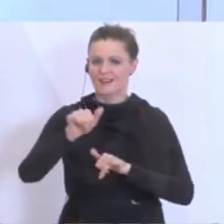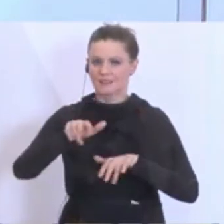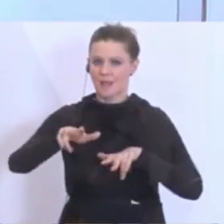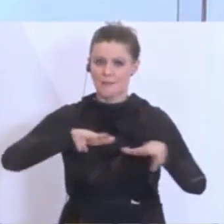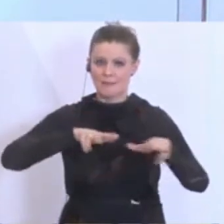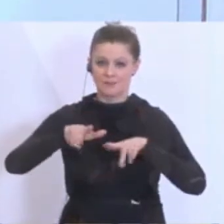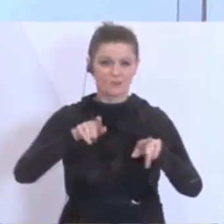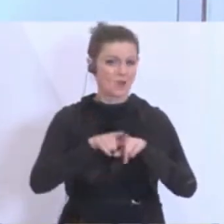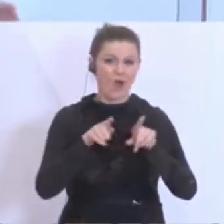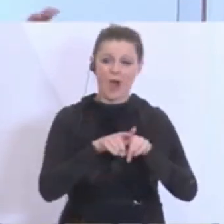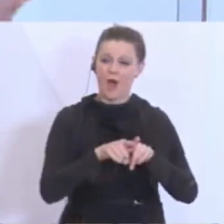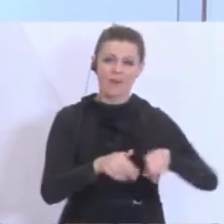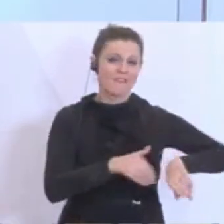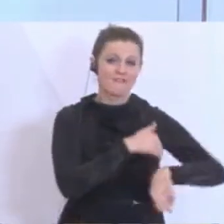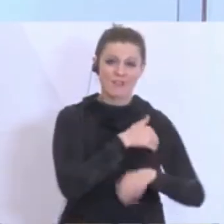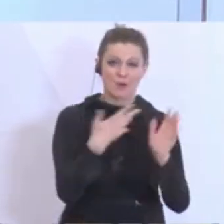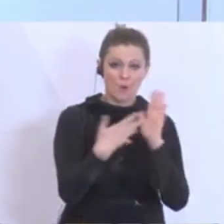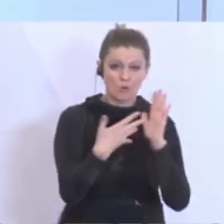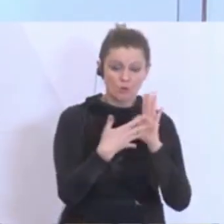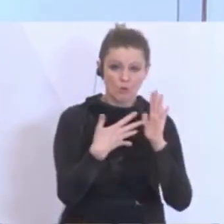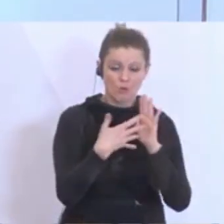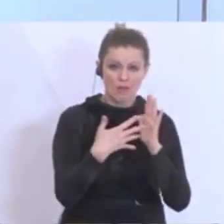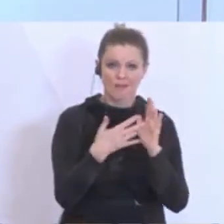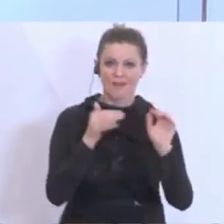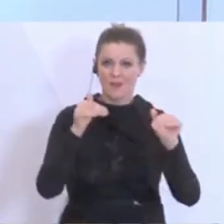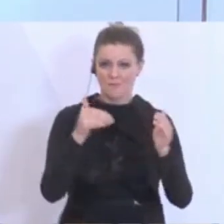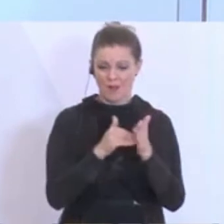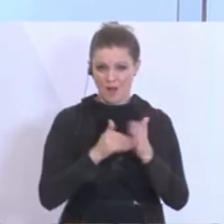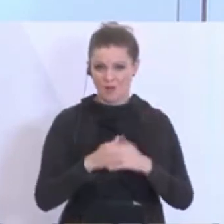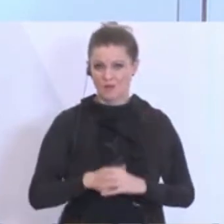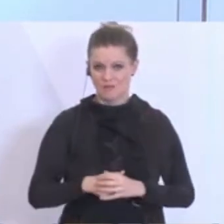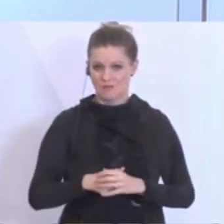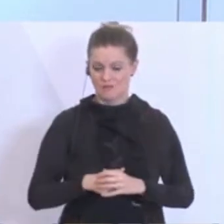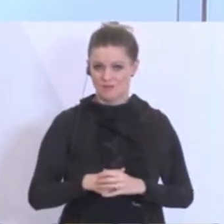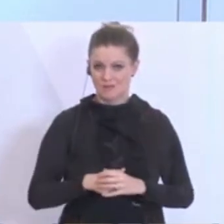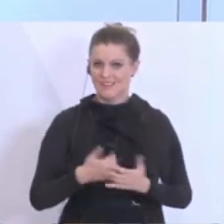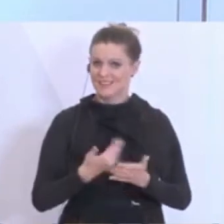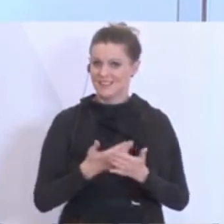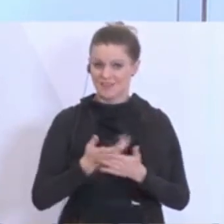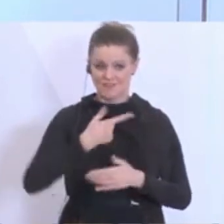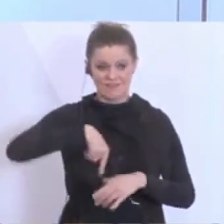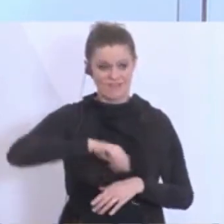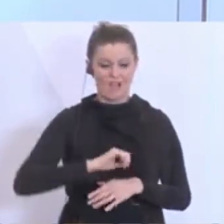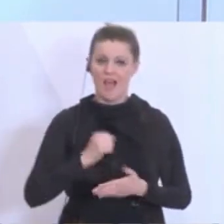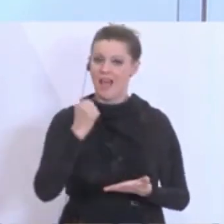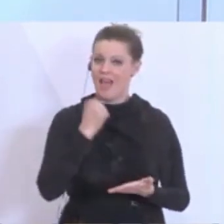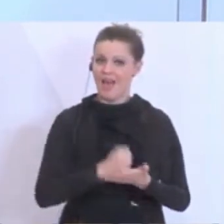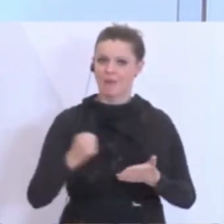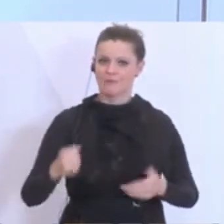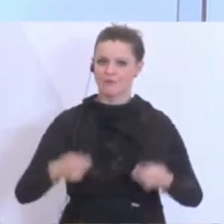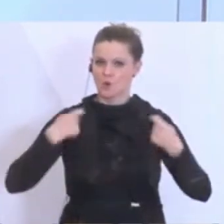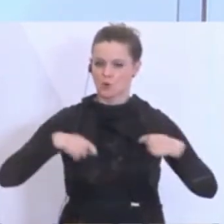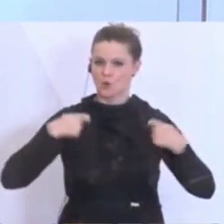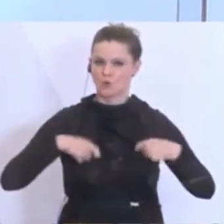wieder auch Fieberkontrollen unterstützend auch durchzuführen, sondern wir sind auch mit unserem Amt für Rüstungs und Wehrtechnik immer